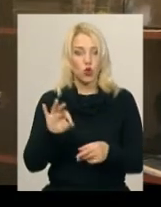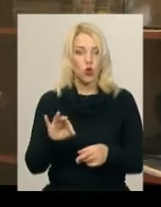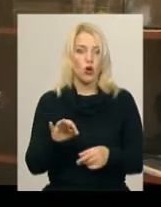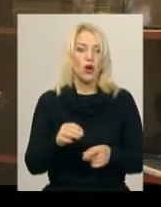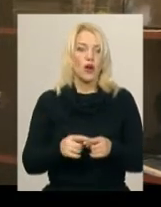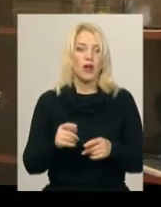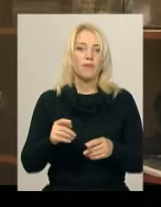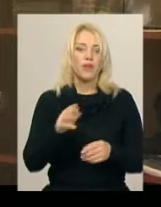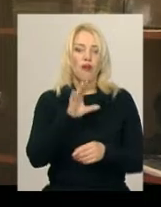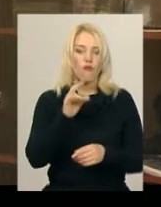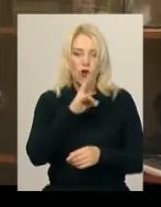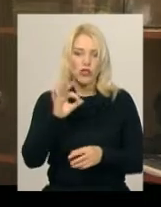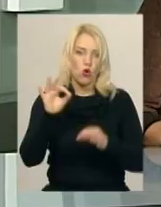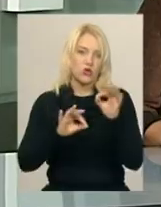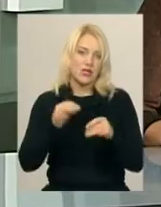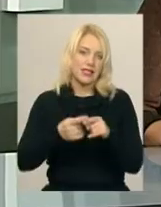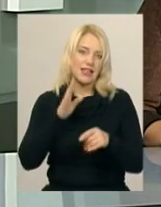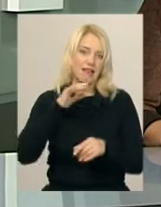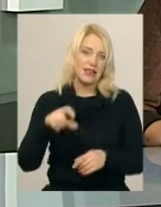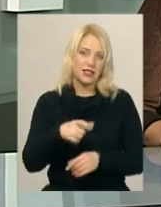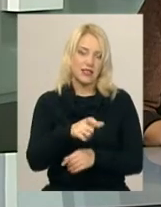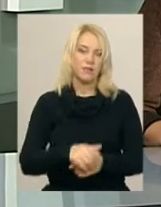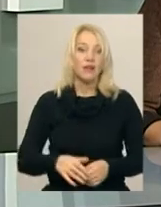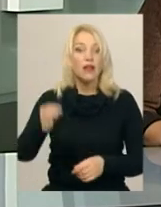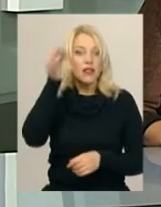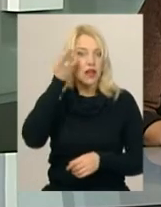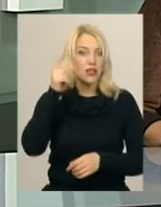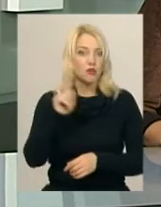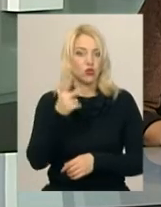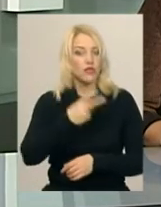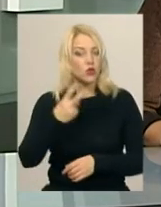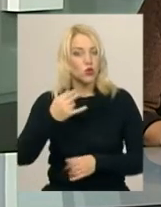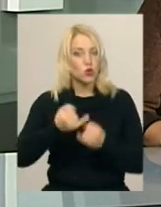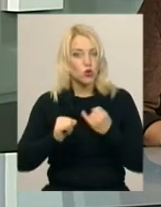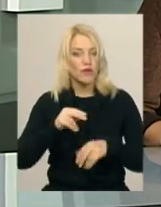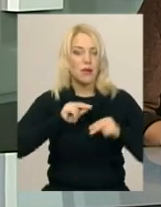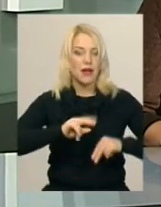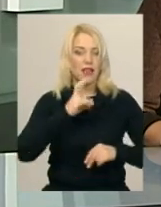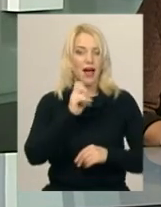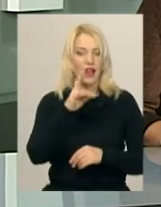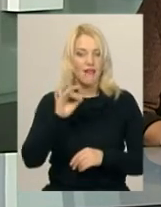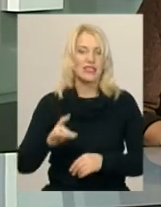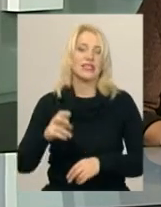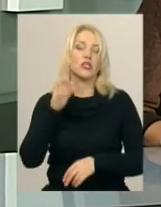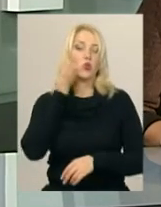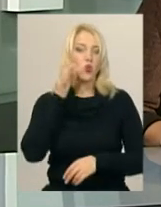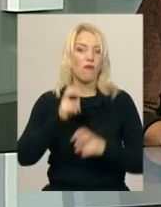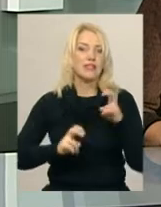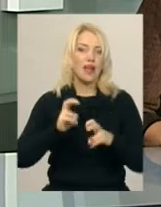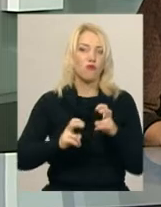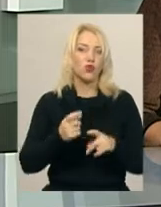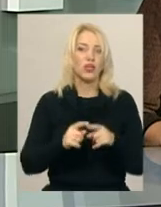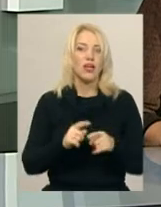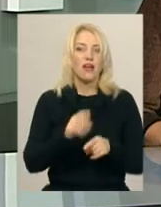концентрацій по цій річці. Нагадаю, 22 жовтня працівники Наркевичського цукрового заводу Віктор